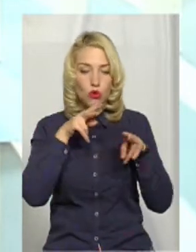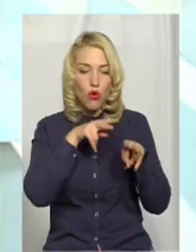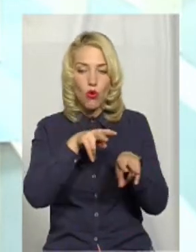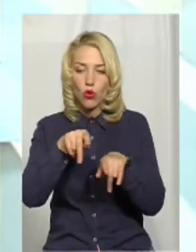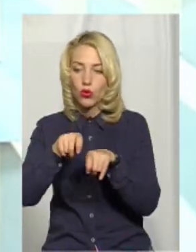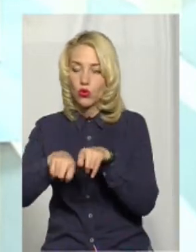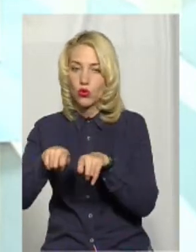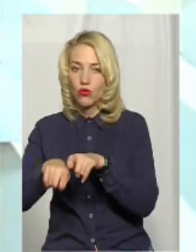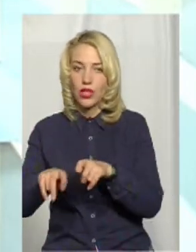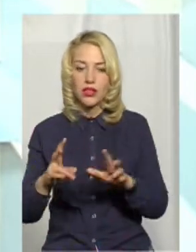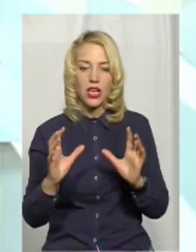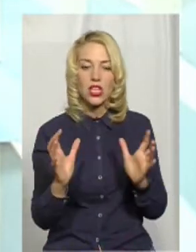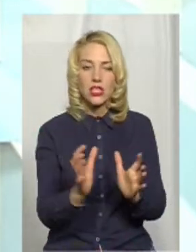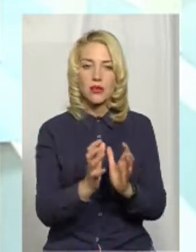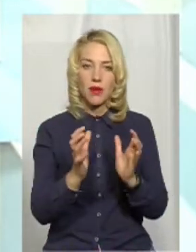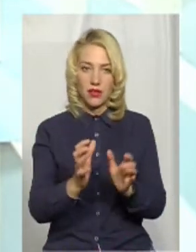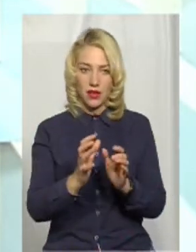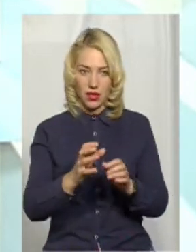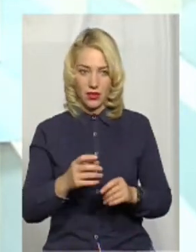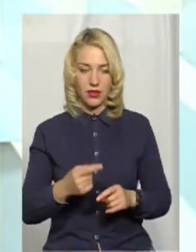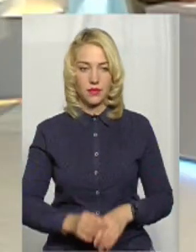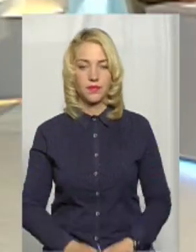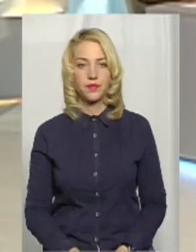і шанувати, зберігати. сумлінно виконувати. Звісно ж.